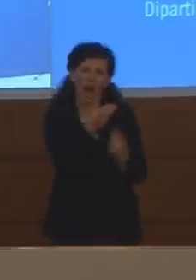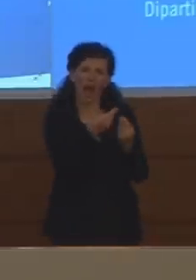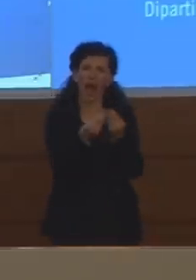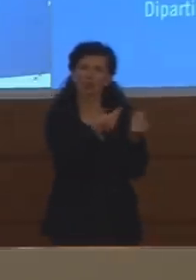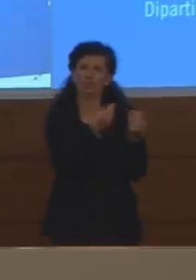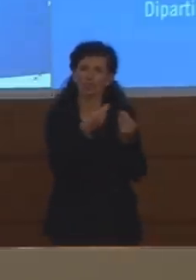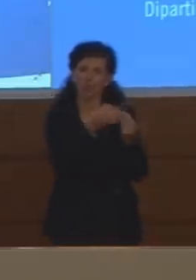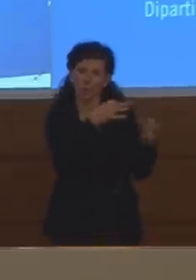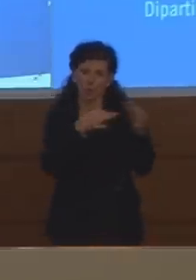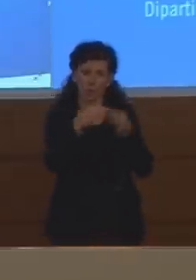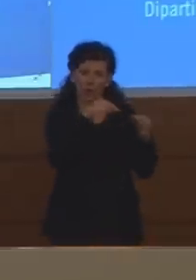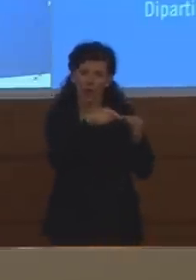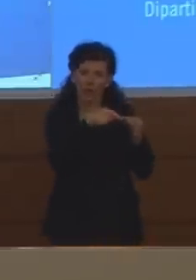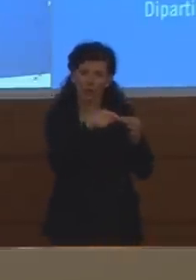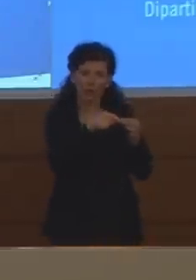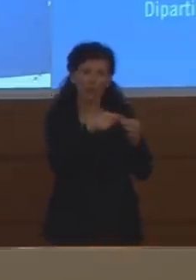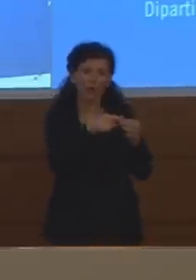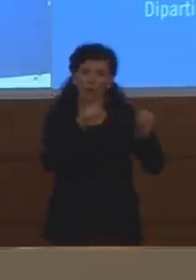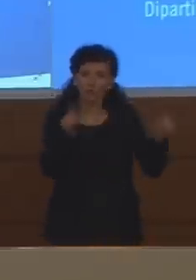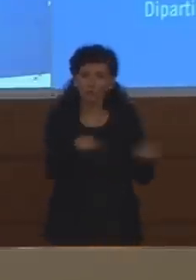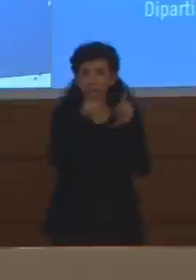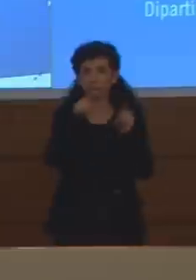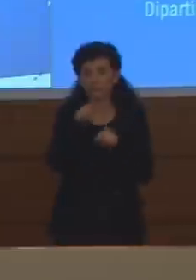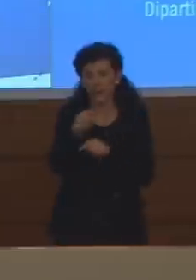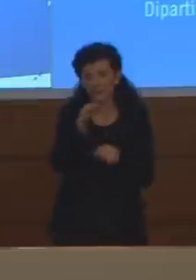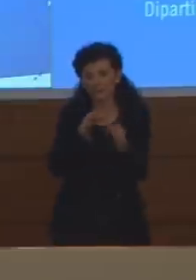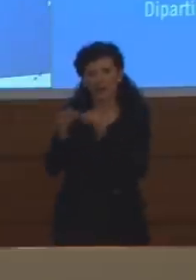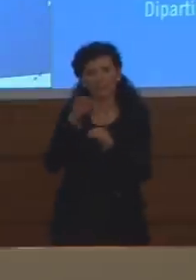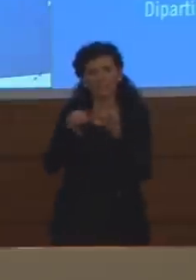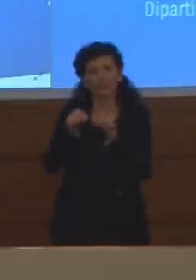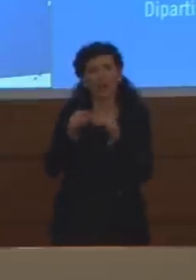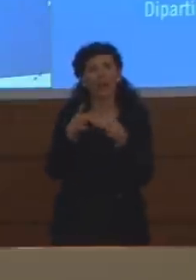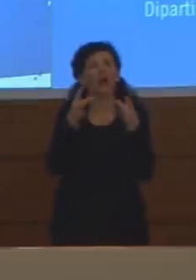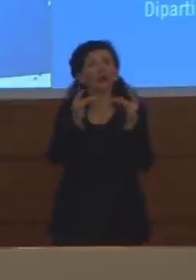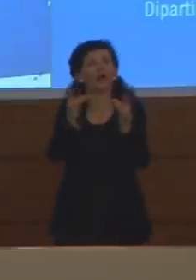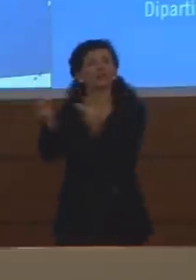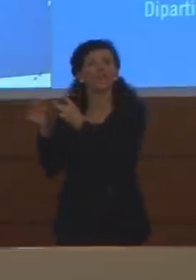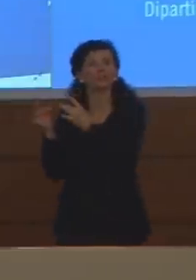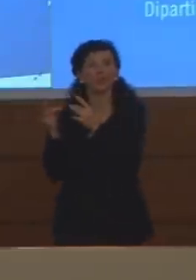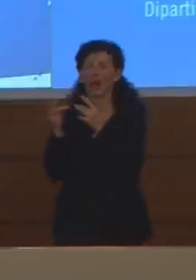al rilevamento della particella virale intatta e contagiante.